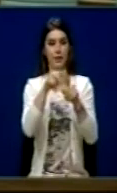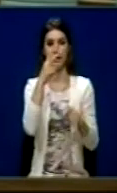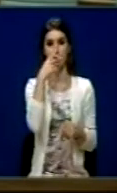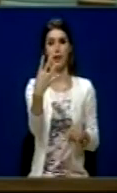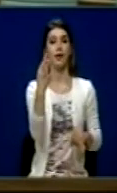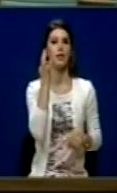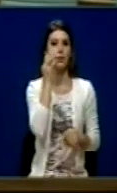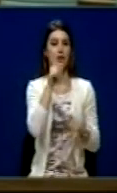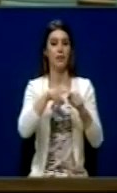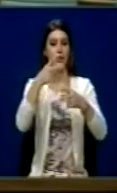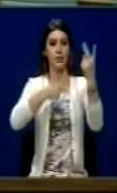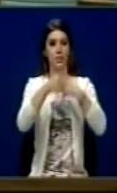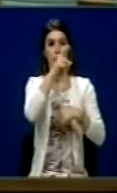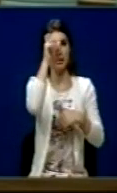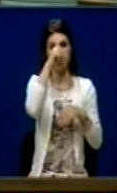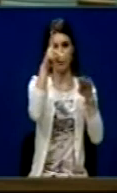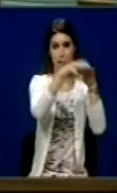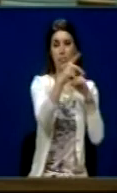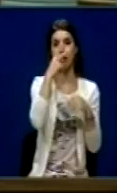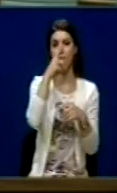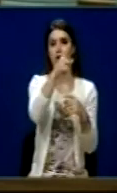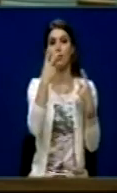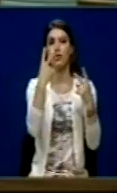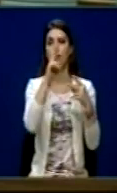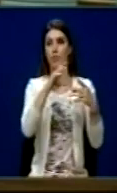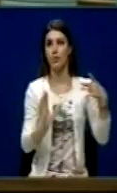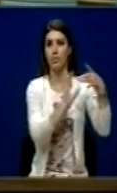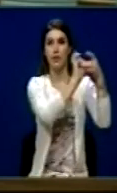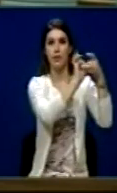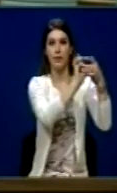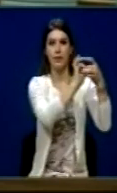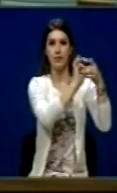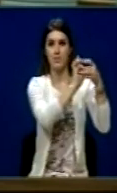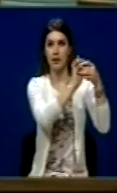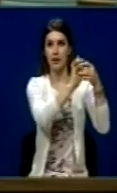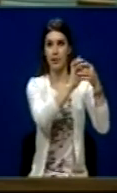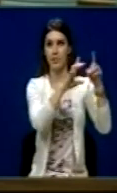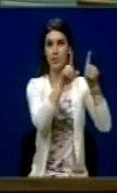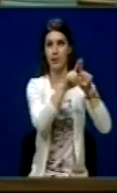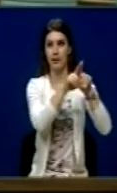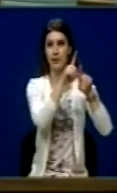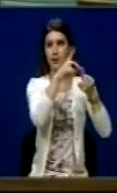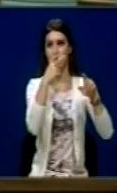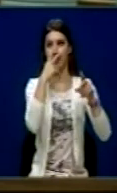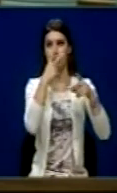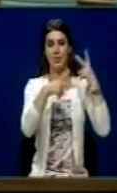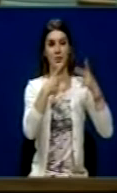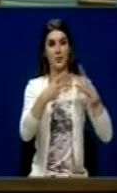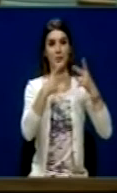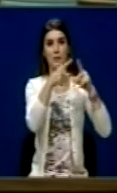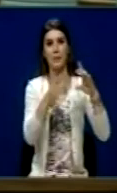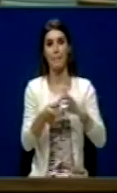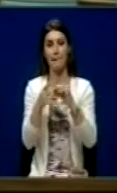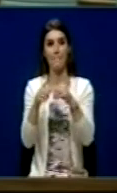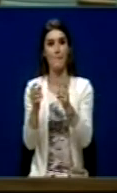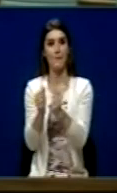që nuk emi pa strektime Sërbis, se sa rëndëseshme për Sërbin është trektija me Kosovë. Përshka këse unë gretën të gjithë zyrtarët sërbë për të akuzua Kosovën përse